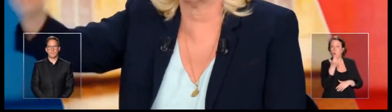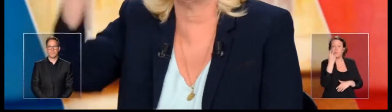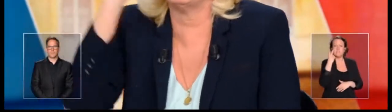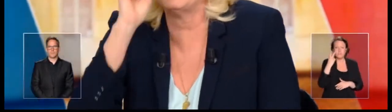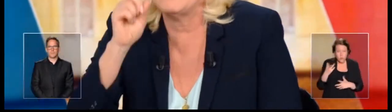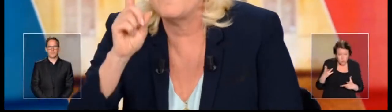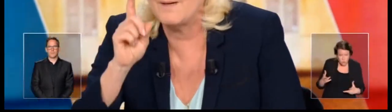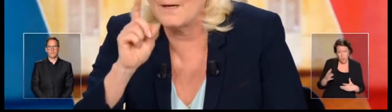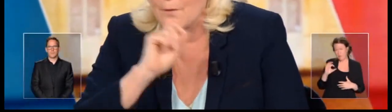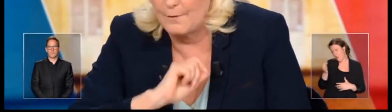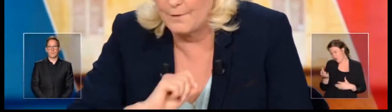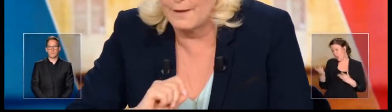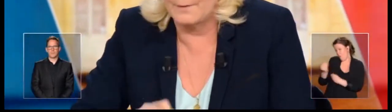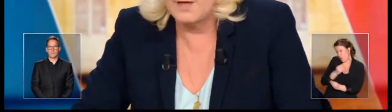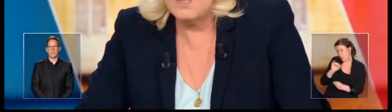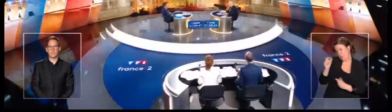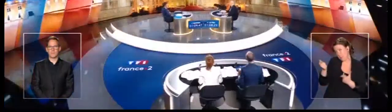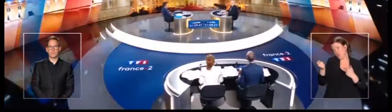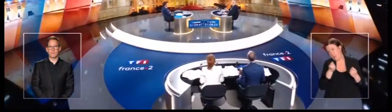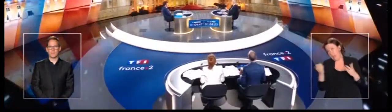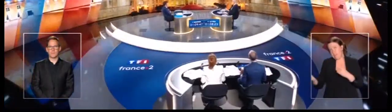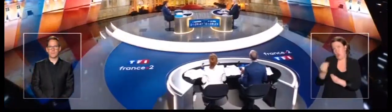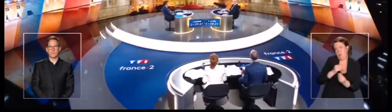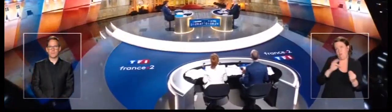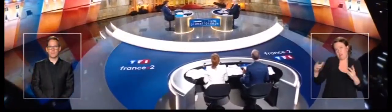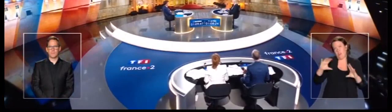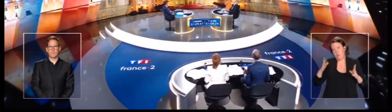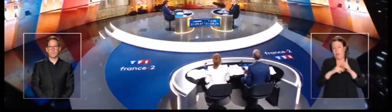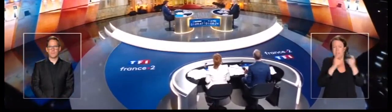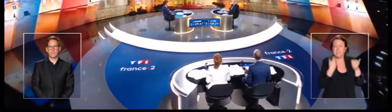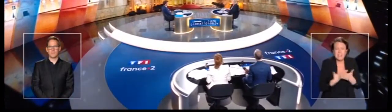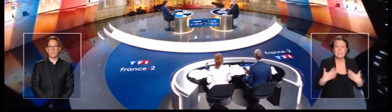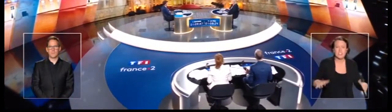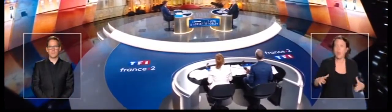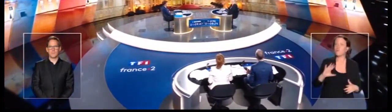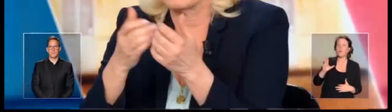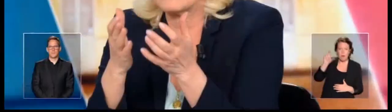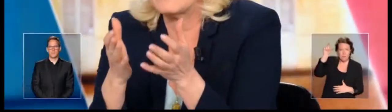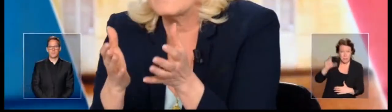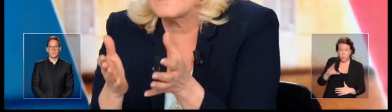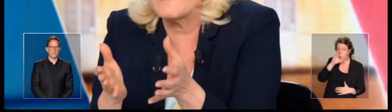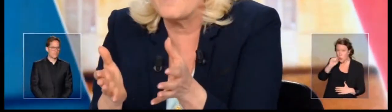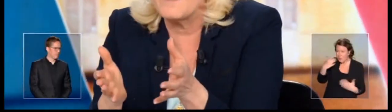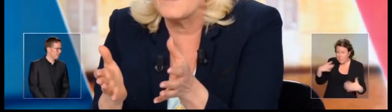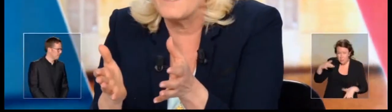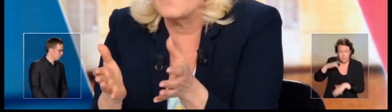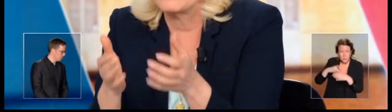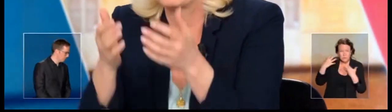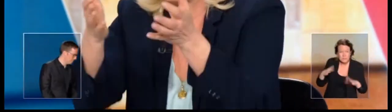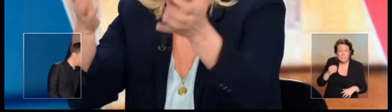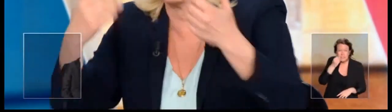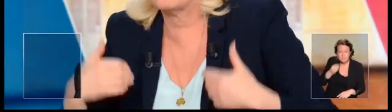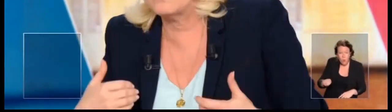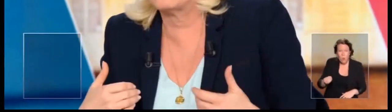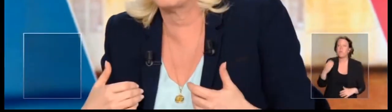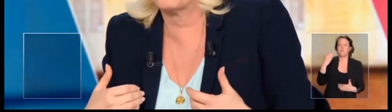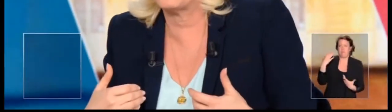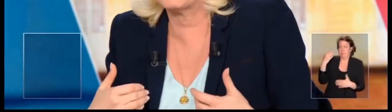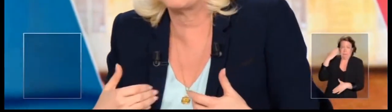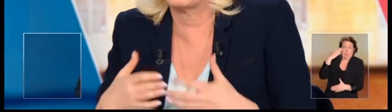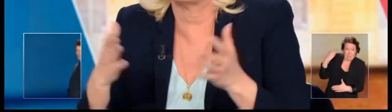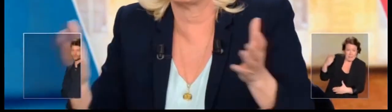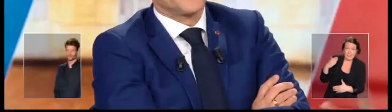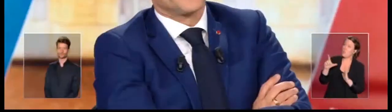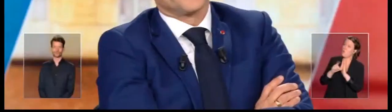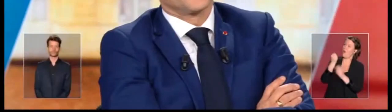ses représentants et par le référendum. Donc, le général de Gaulle l'a fait. Et d'ailleurs, si ça n'était pas légal, nous serions tous les deux